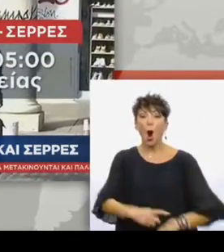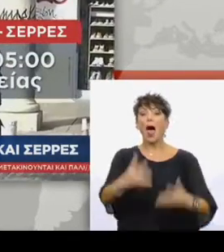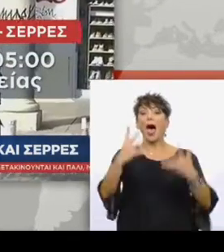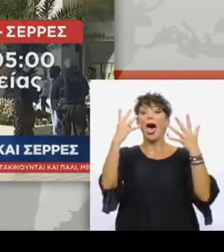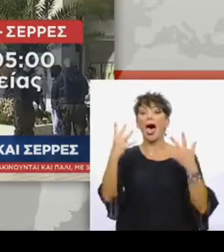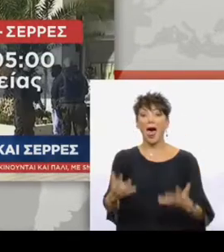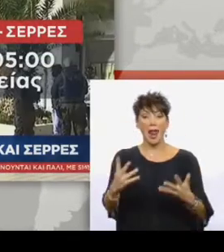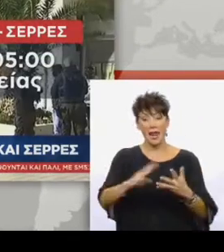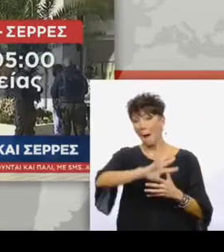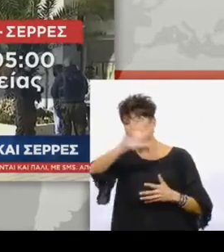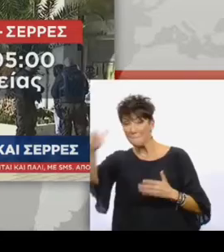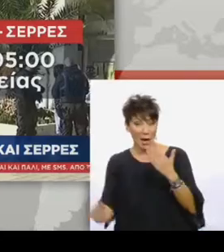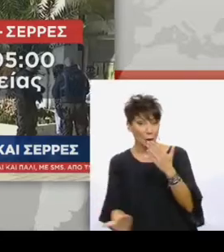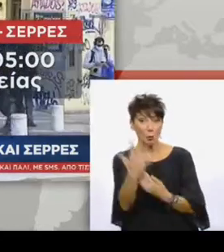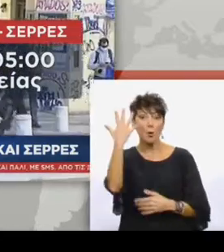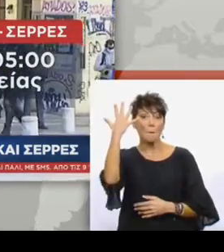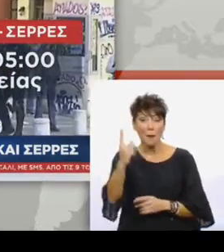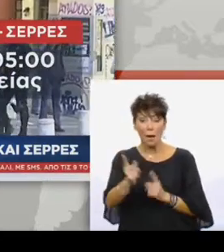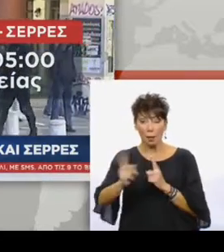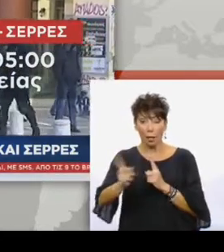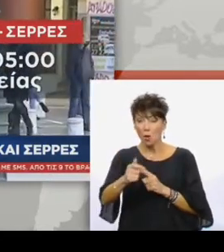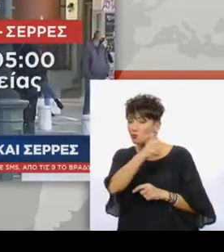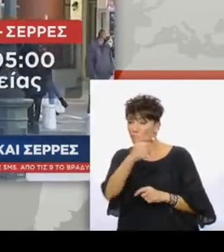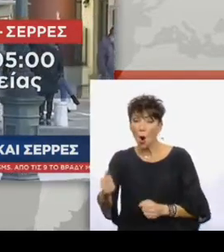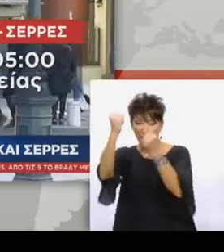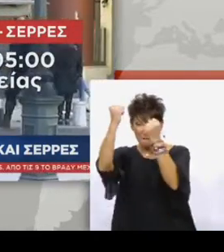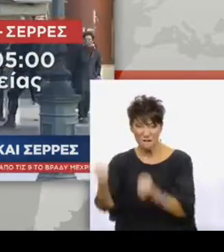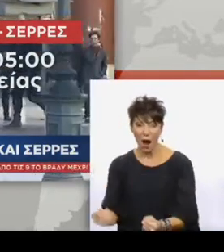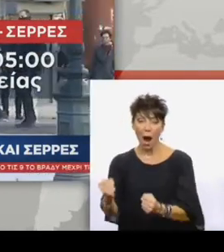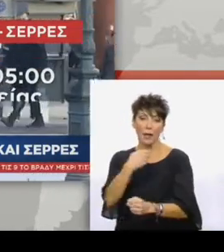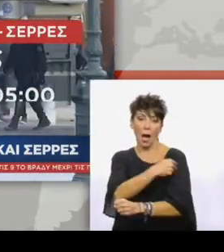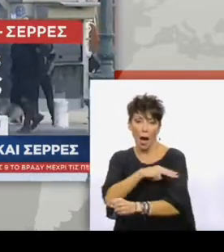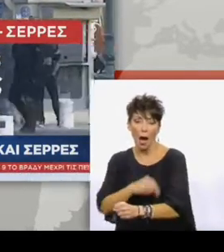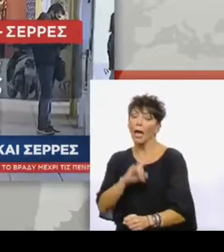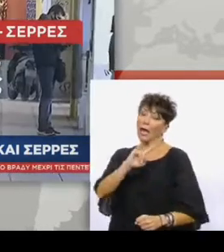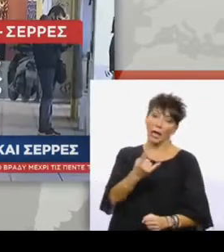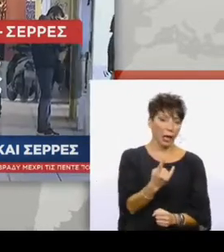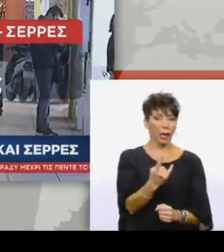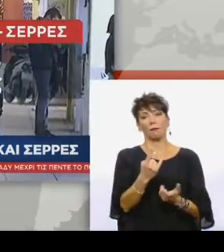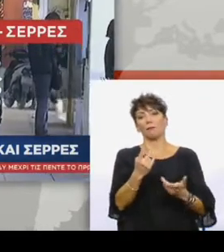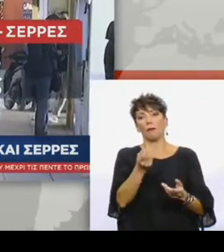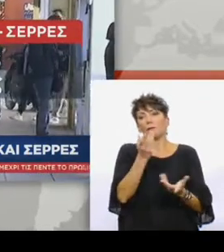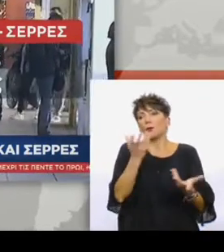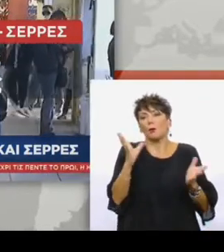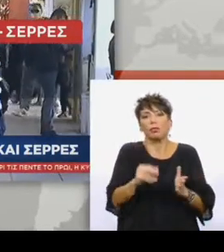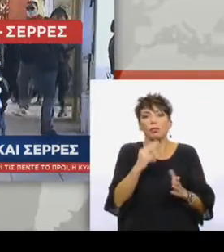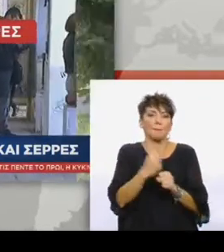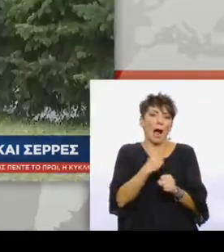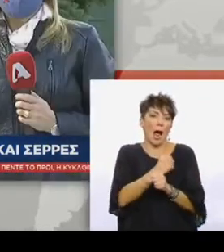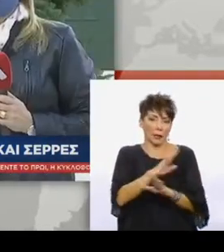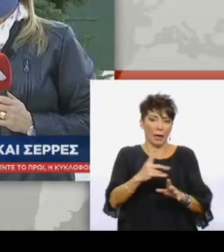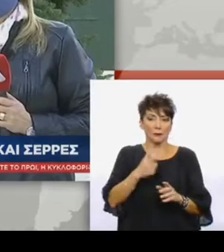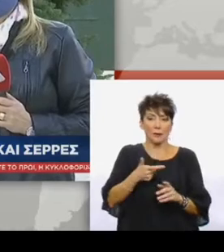πρωί μετακινήσεις θα επιτρέπονται μόνο για λόγους εργασίας ή υγείας, ενώ επανέρχεται η χρήση SMS για μετακινήσεις μέσα στις